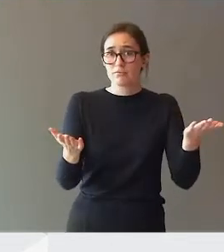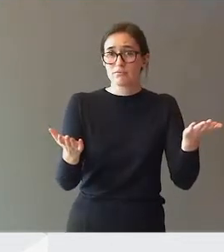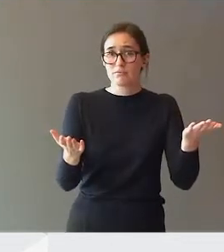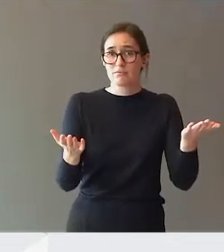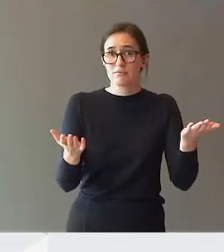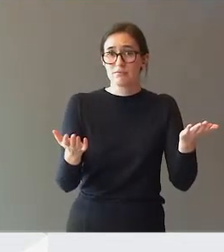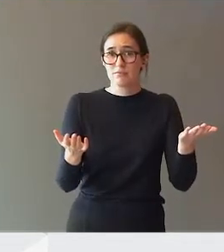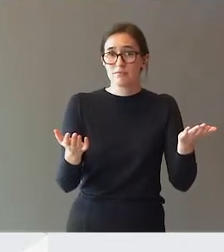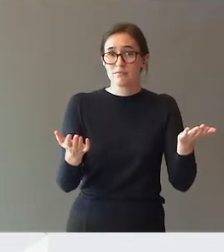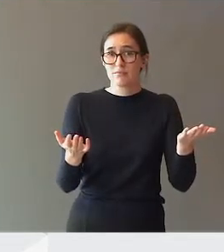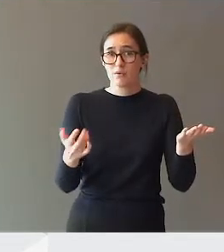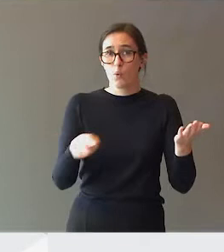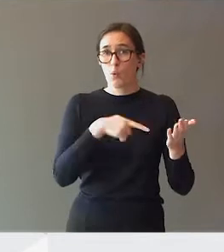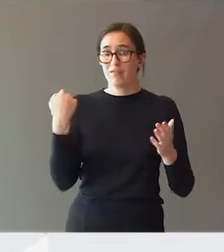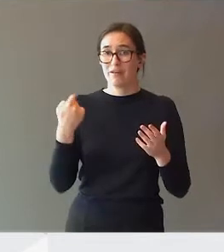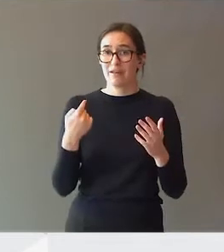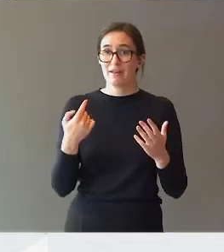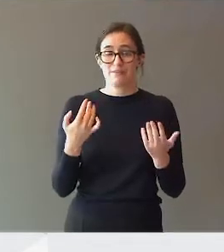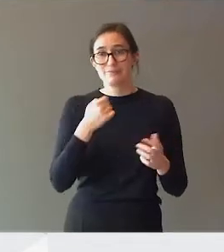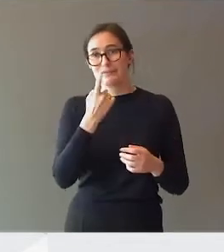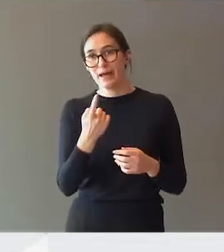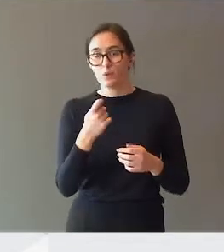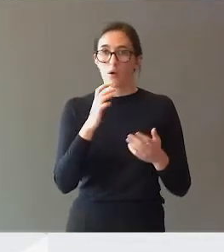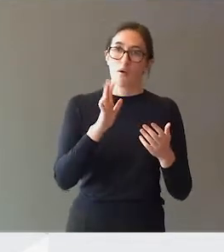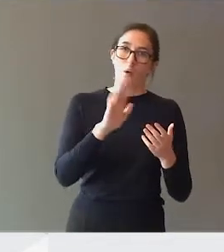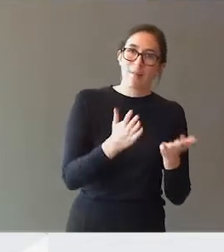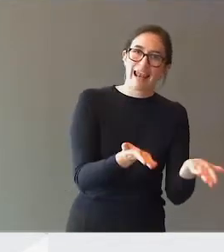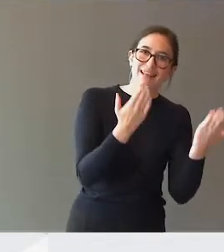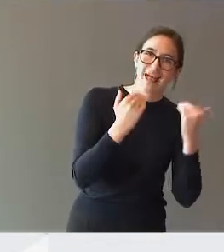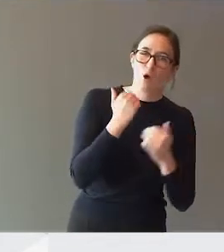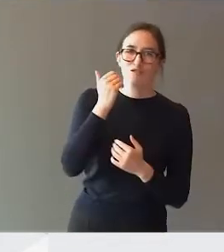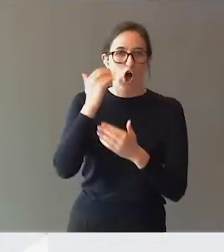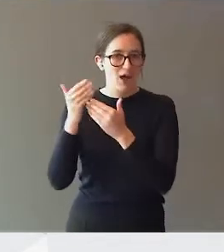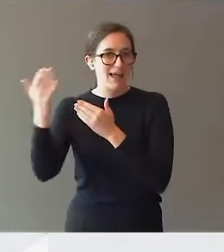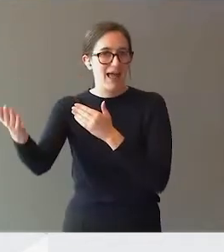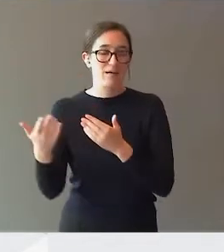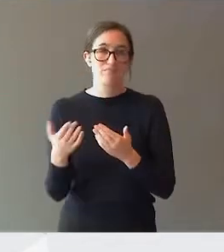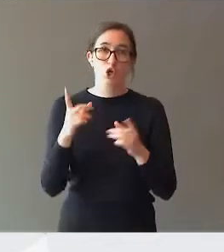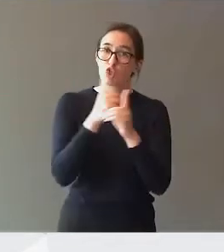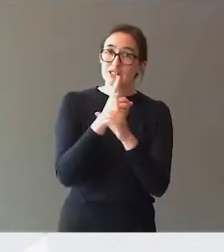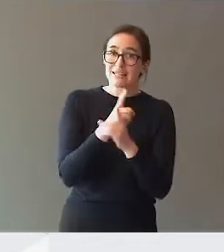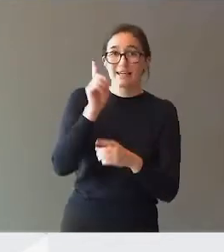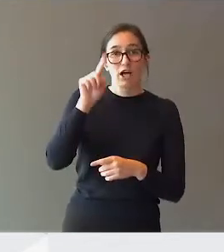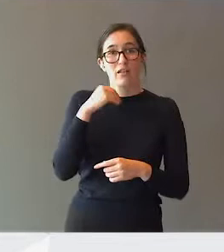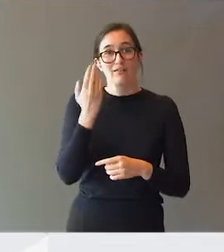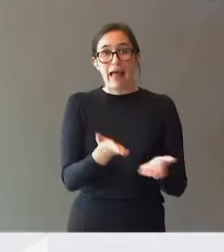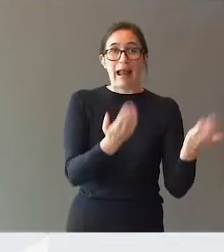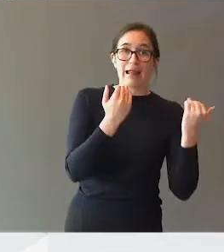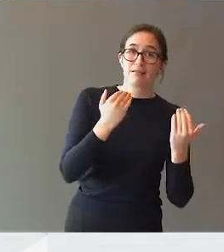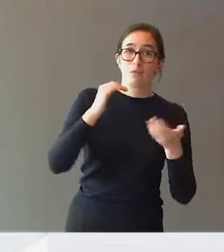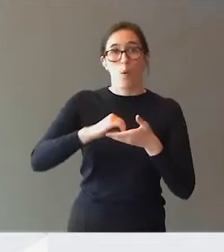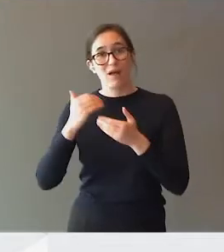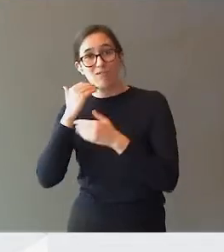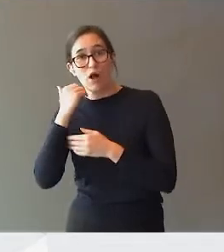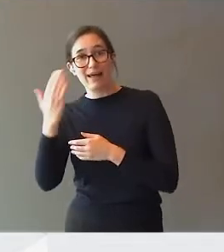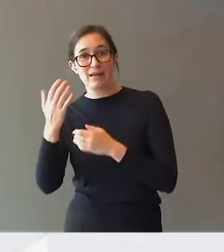noe med at vi snakker om lett å vare. Bisteksi kan være lett å vare i en veldig tung